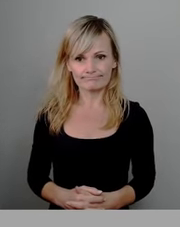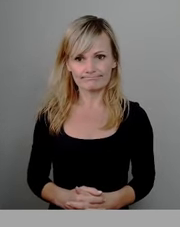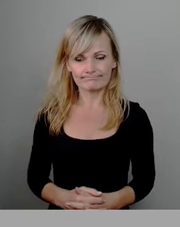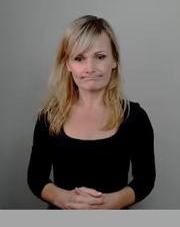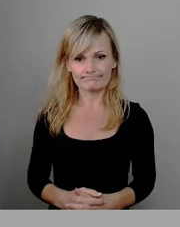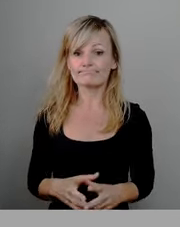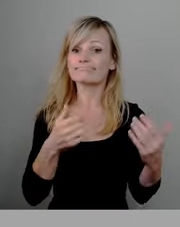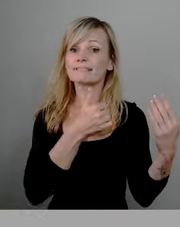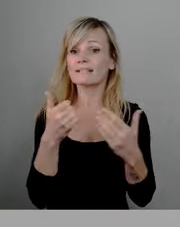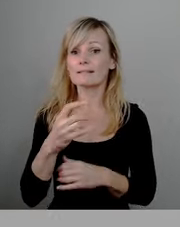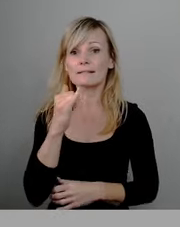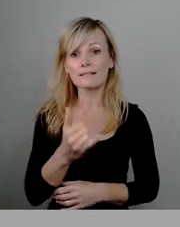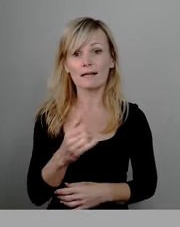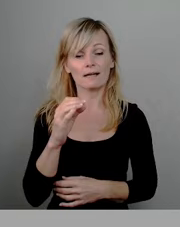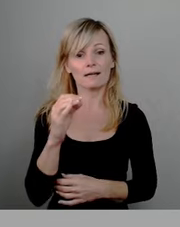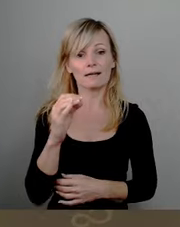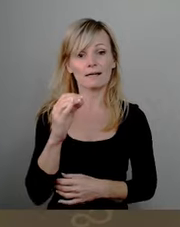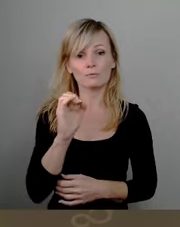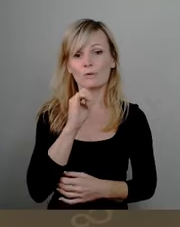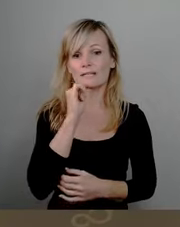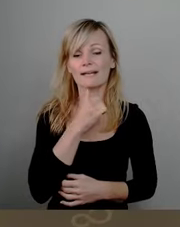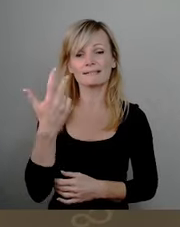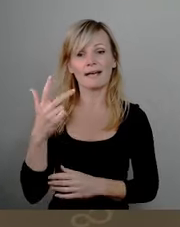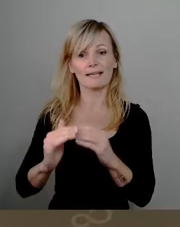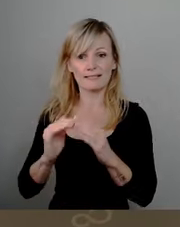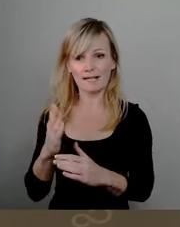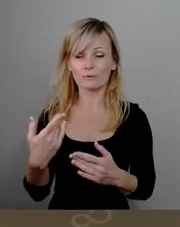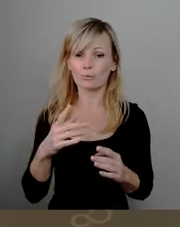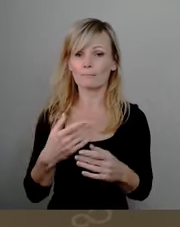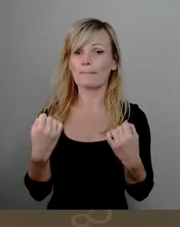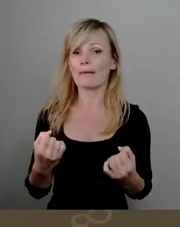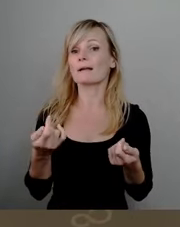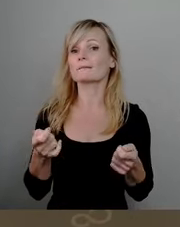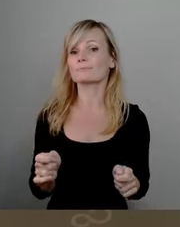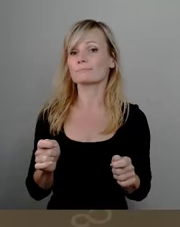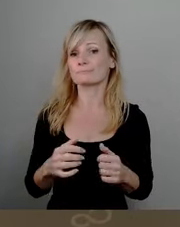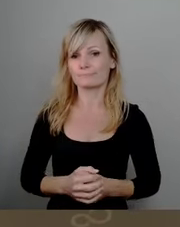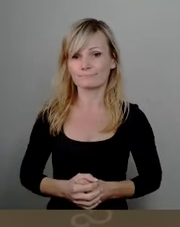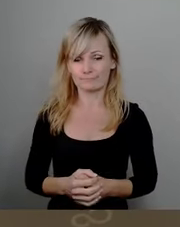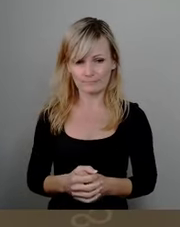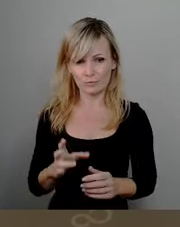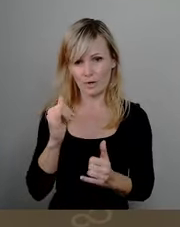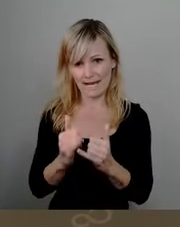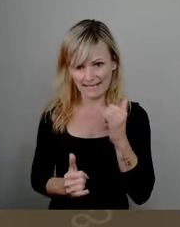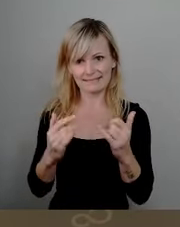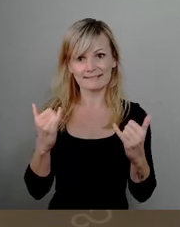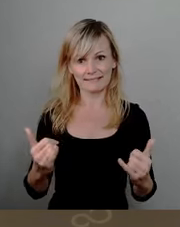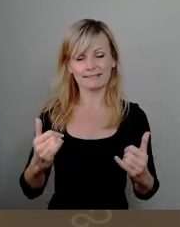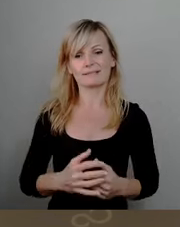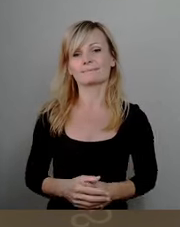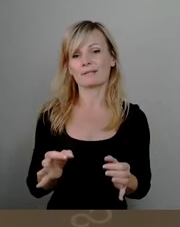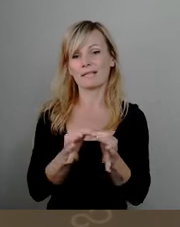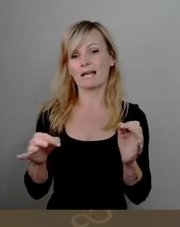66 Ja, 0, 9, 3 Enthaltungen damit mehrheitlich auch bestätigt. Und wir kommen zum letzten Tagesordnungspunkt